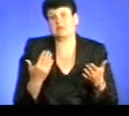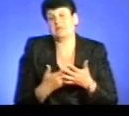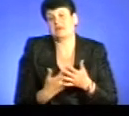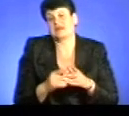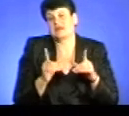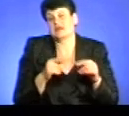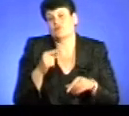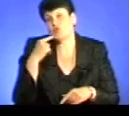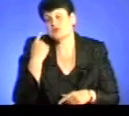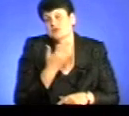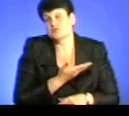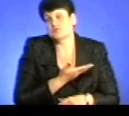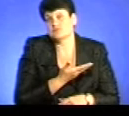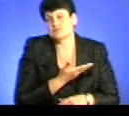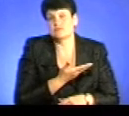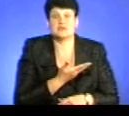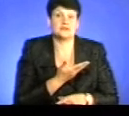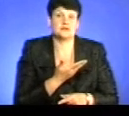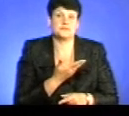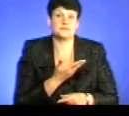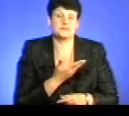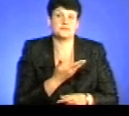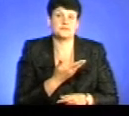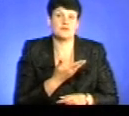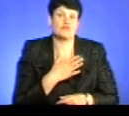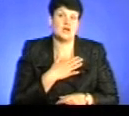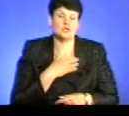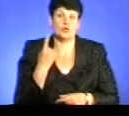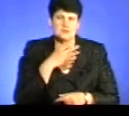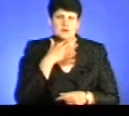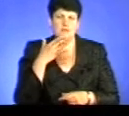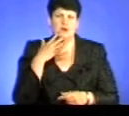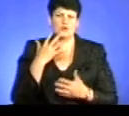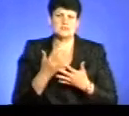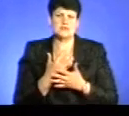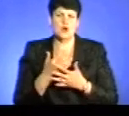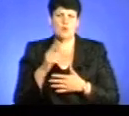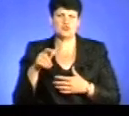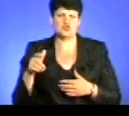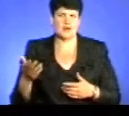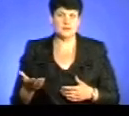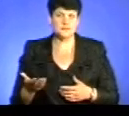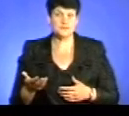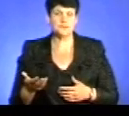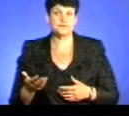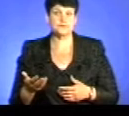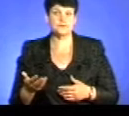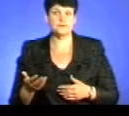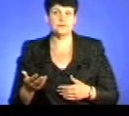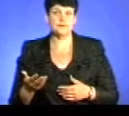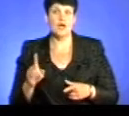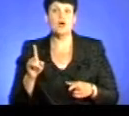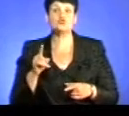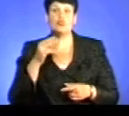бо навряд чи... так заробітян, просто в нашій області набагато більше. А чому